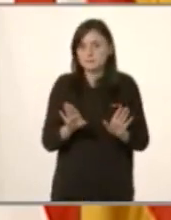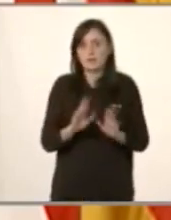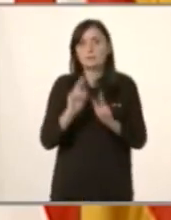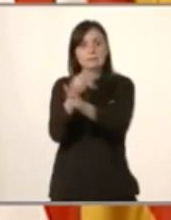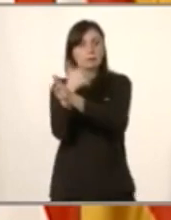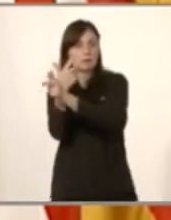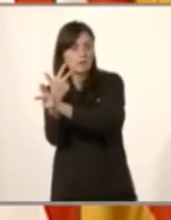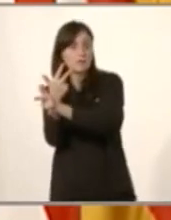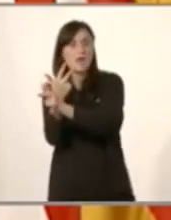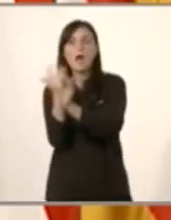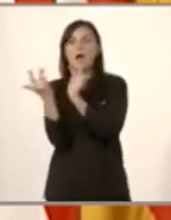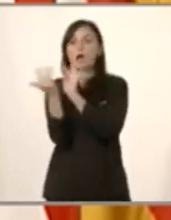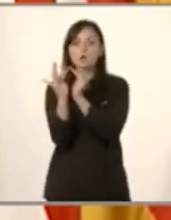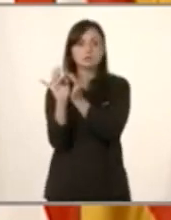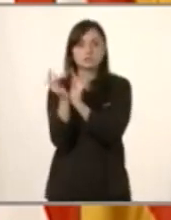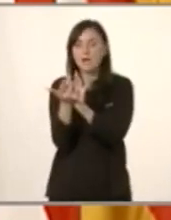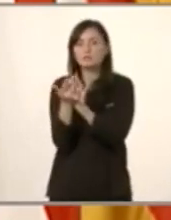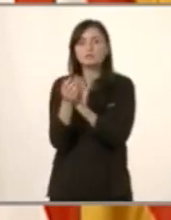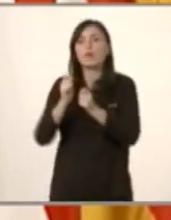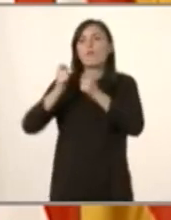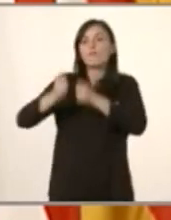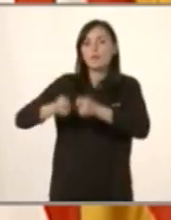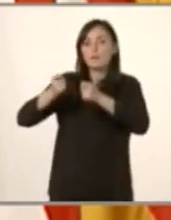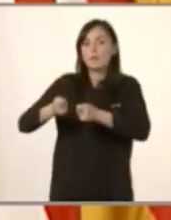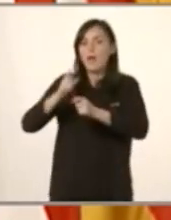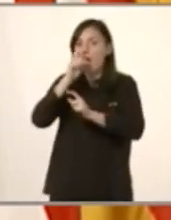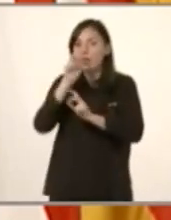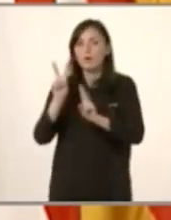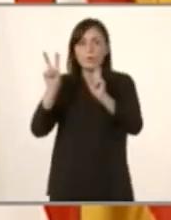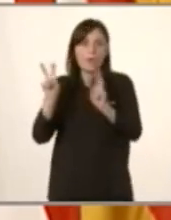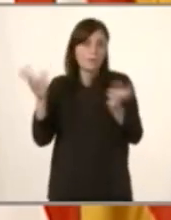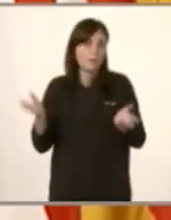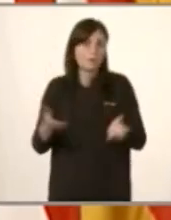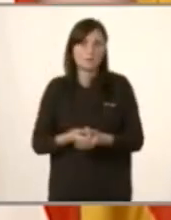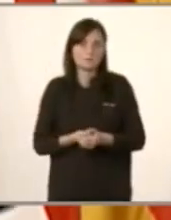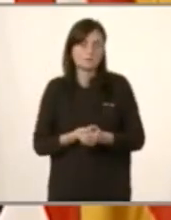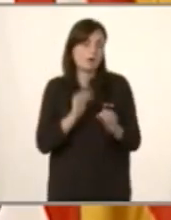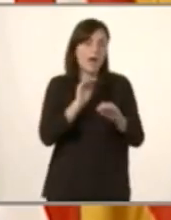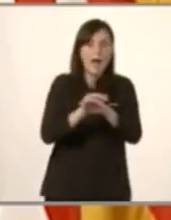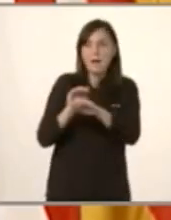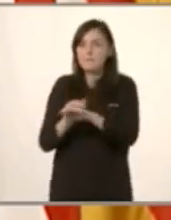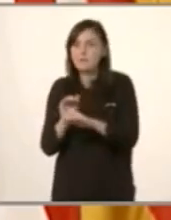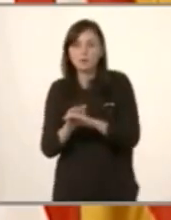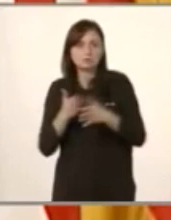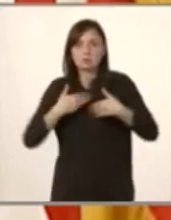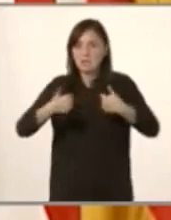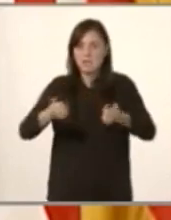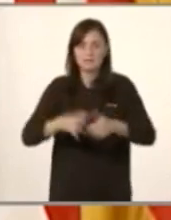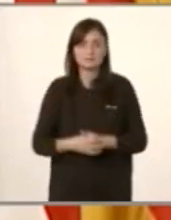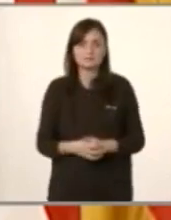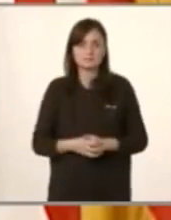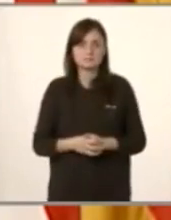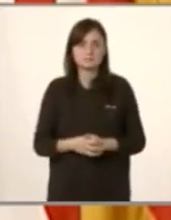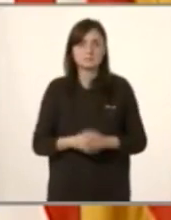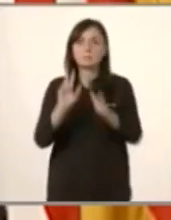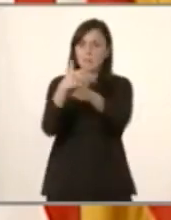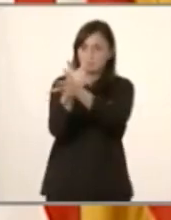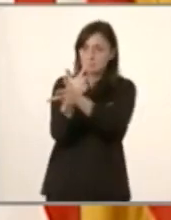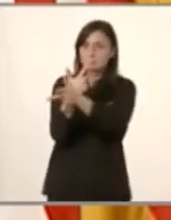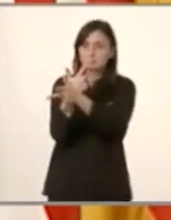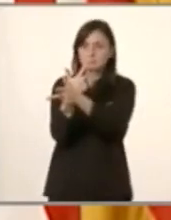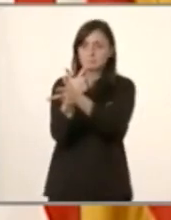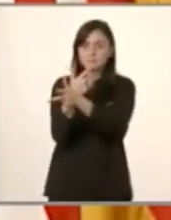en la videoconferència fan vostès les felicitacions de l'any nou amb els amics, família, qui vulguen. a través de la